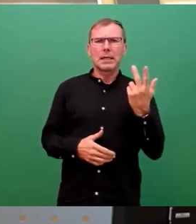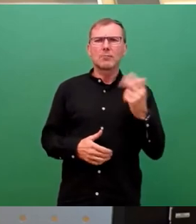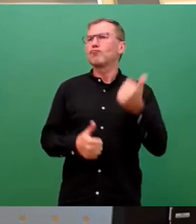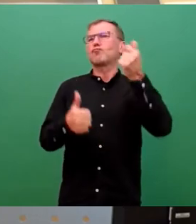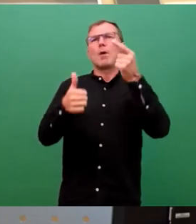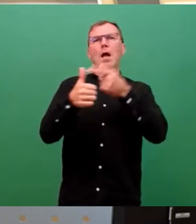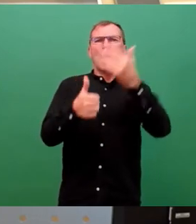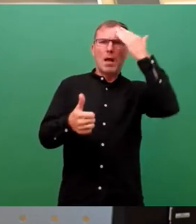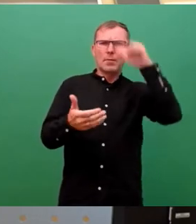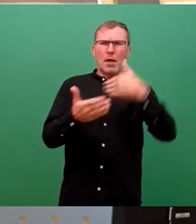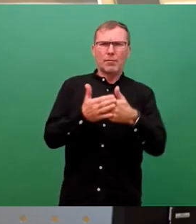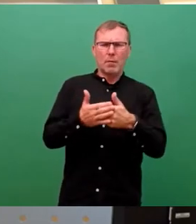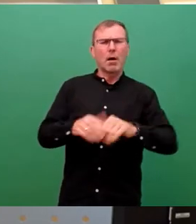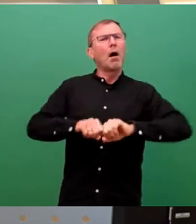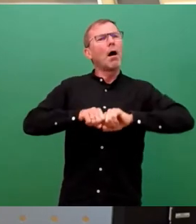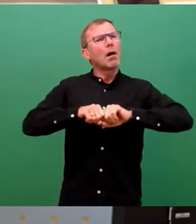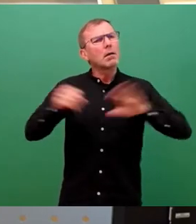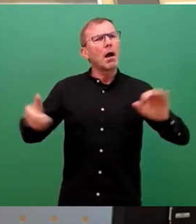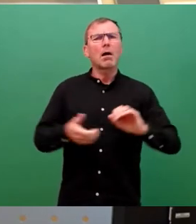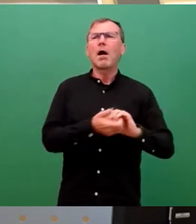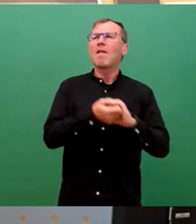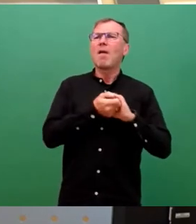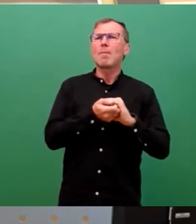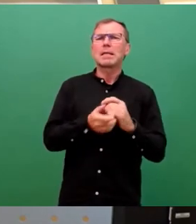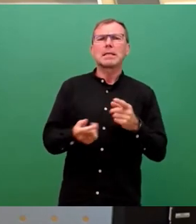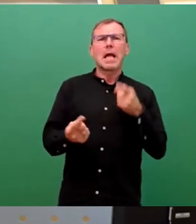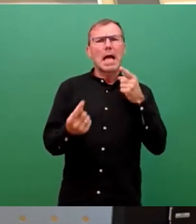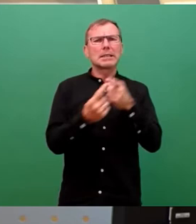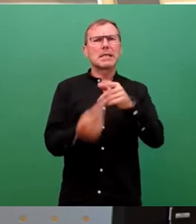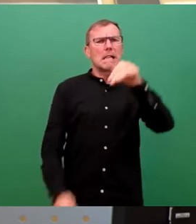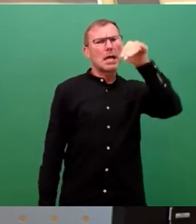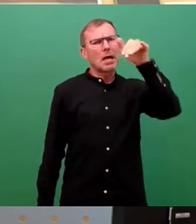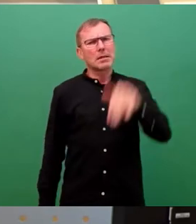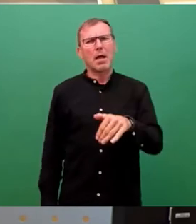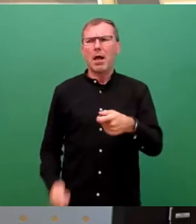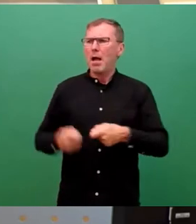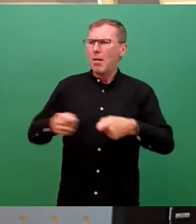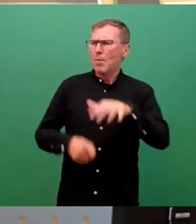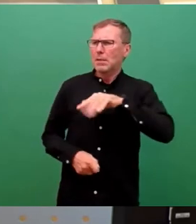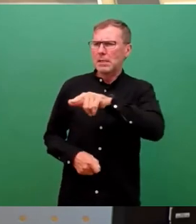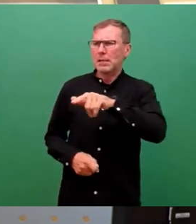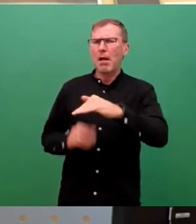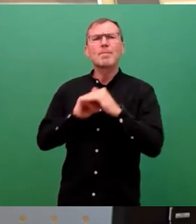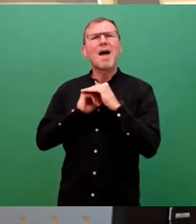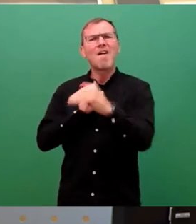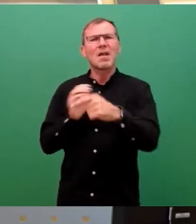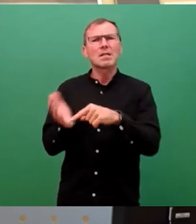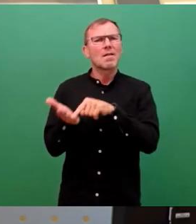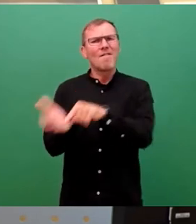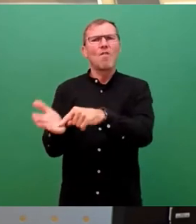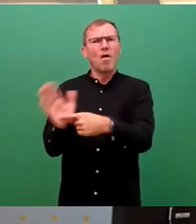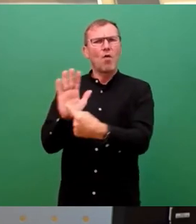Es werden klare und verbindliche Ausbauziele festgesetzt. Die Bundesländer erhalten Flächenvorgaben. Die